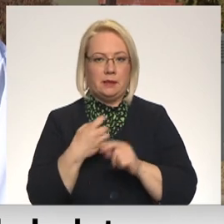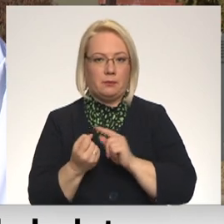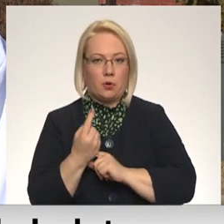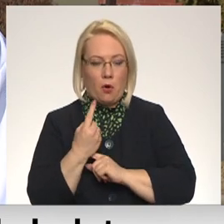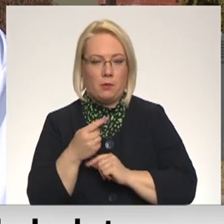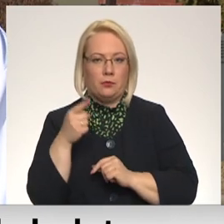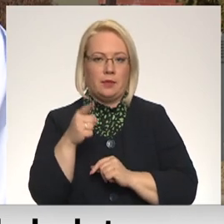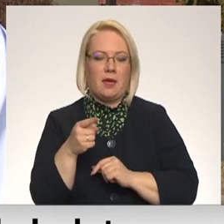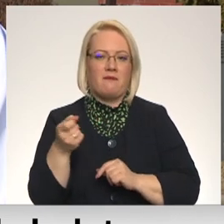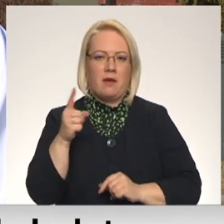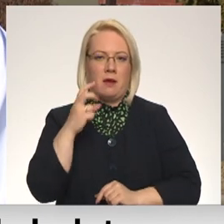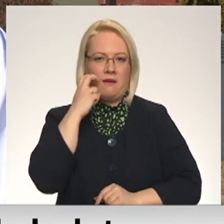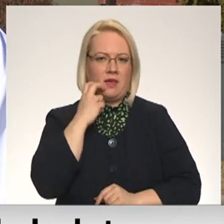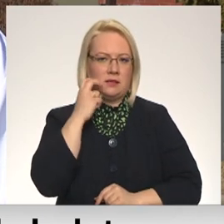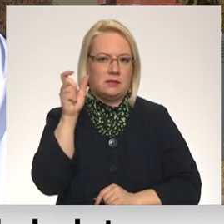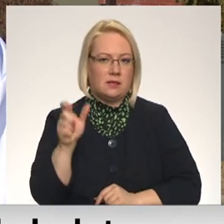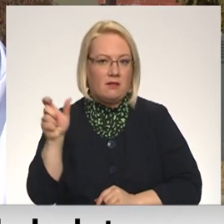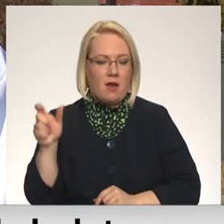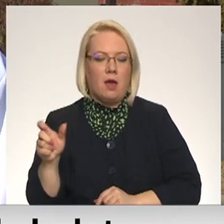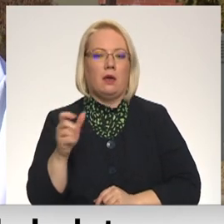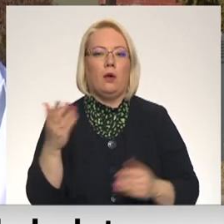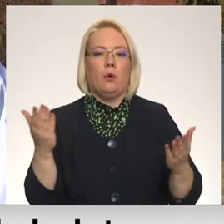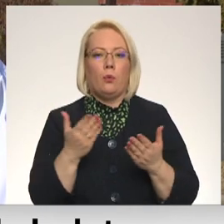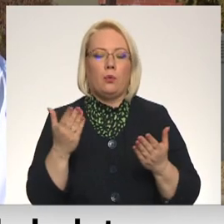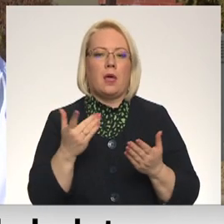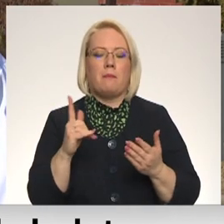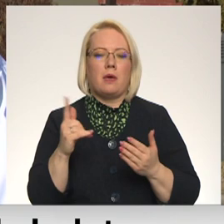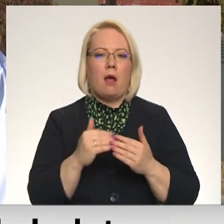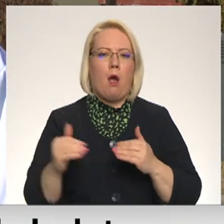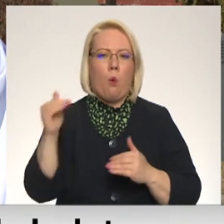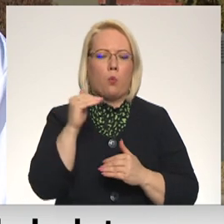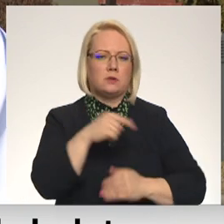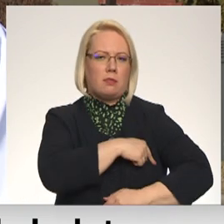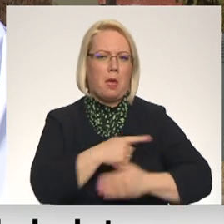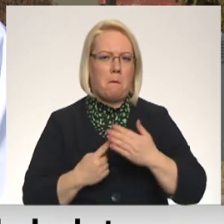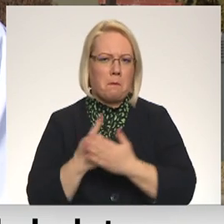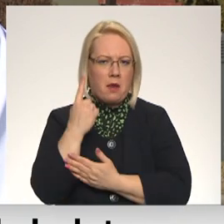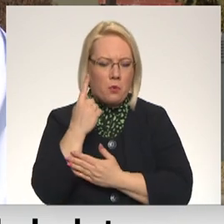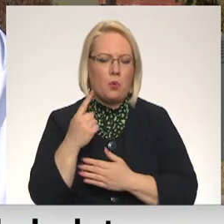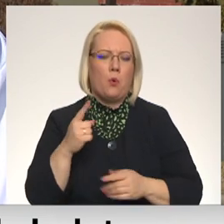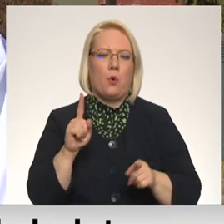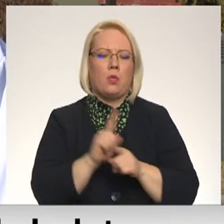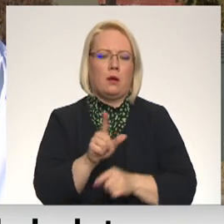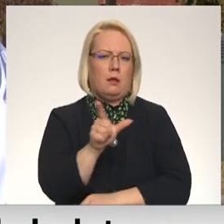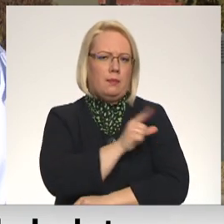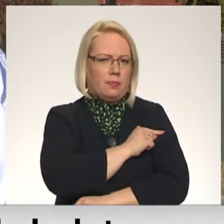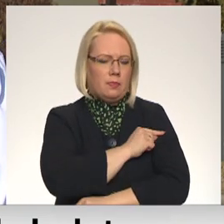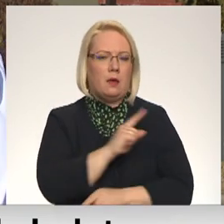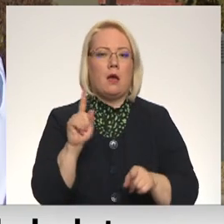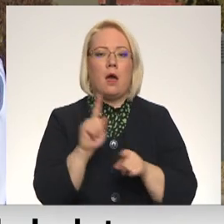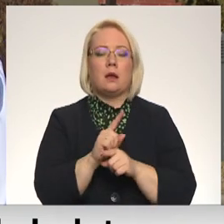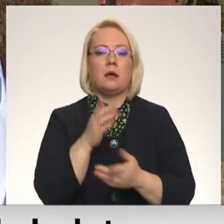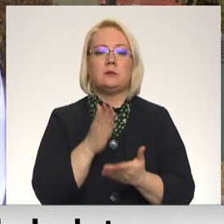Tie pārsarā ir gados veci cilvēki, kuri sakarā ar augstu temperatūru un vispārējai nespēku arī starp